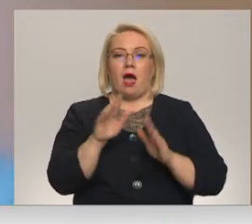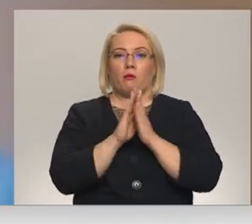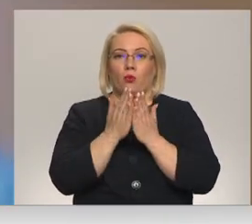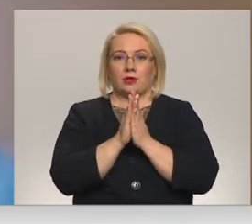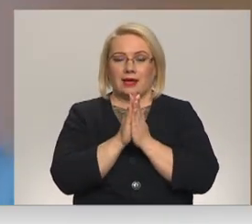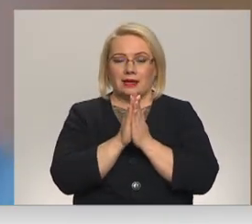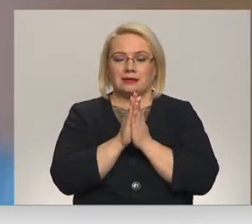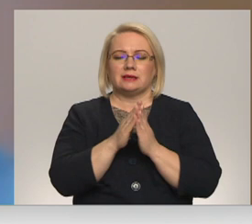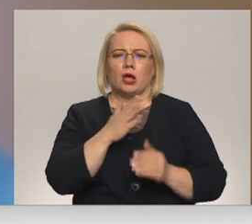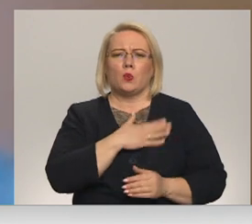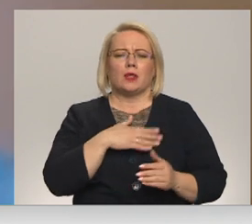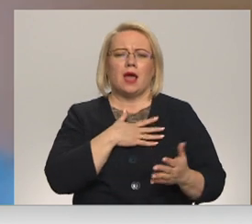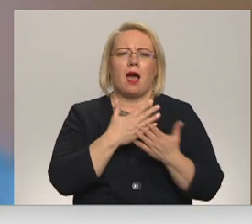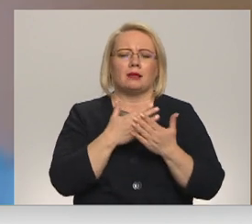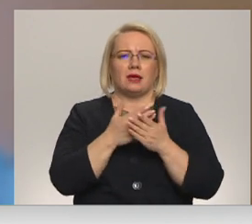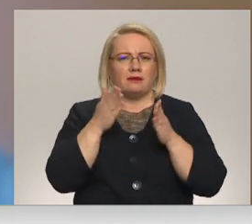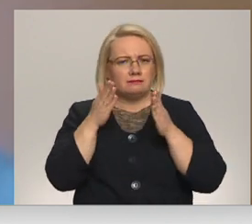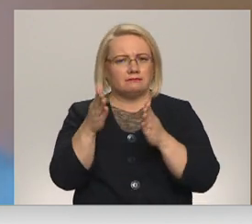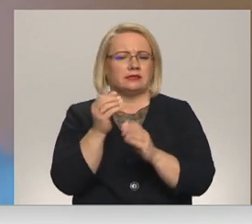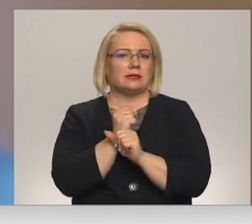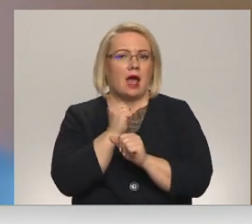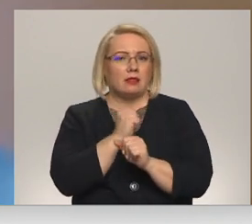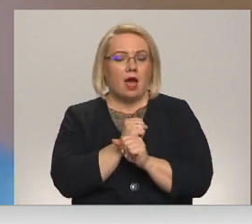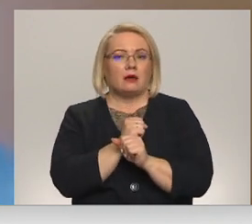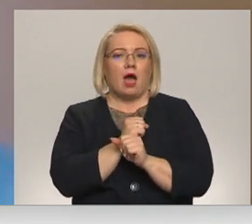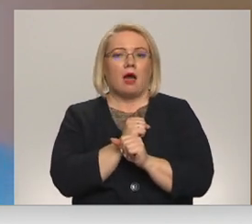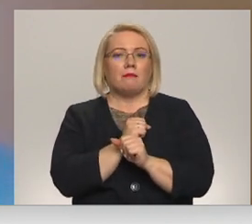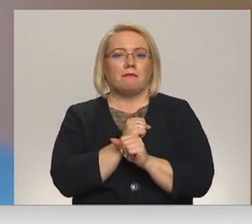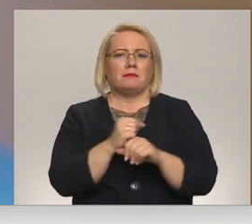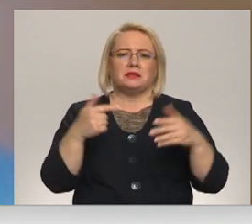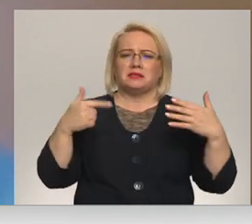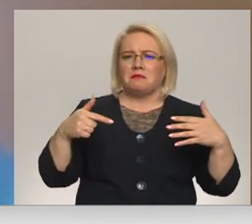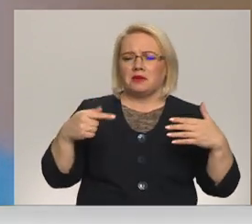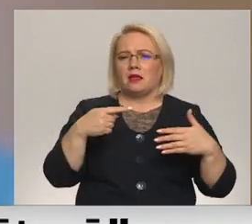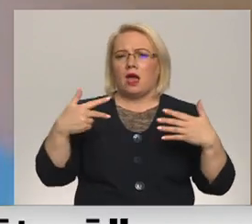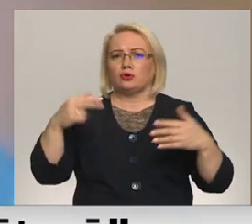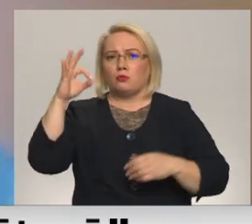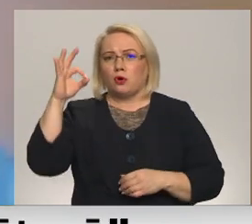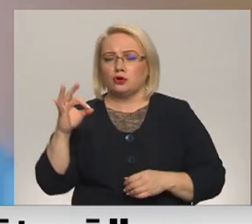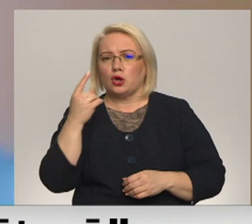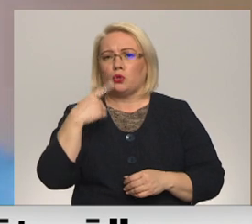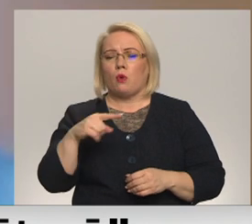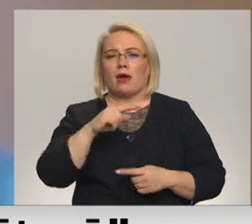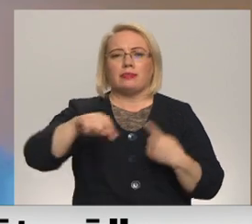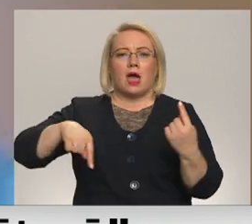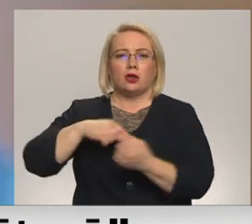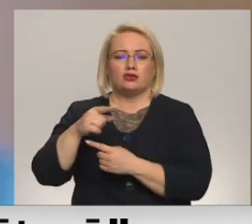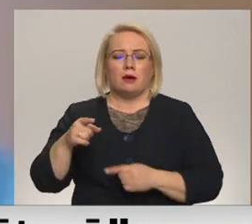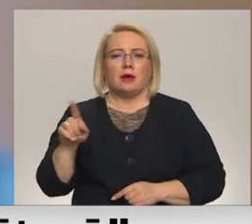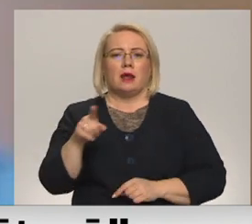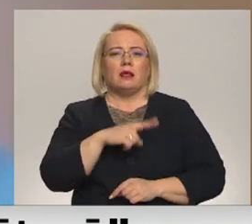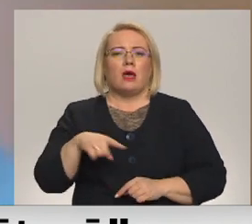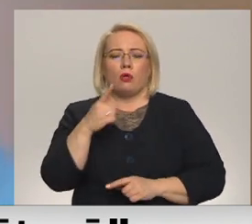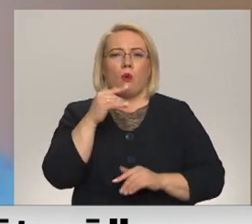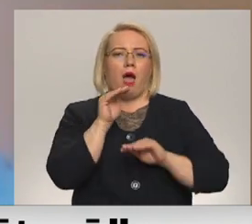pēdējo gadu ļoti aktīvi strādājām. Tur 70-80% no daņģiem ir celti no arhīviem